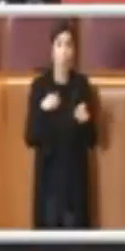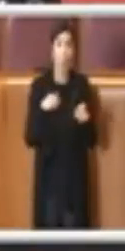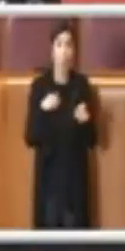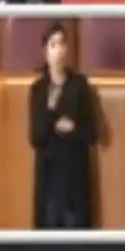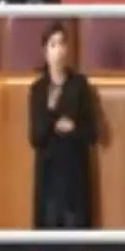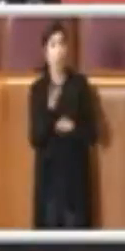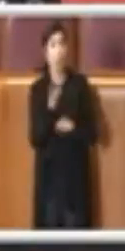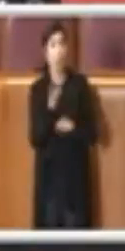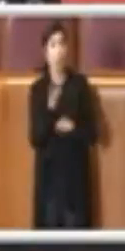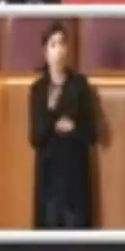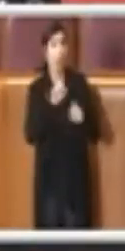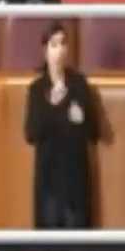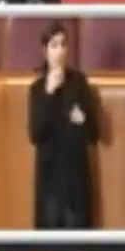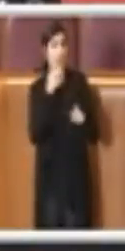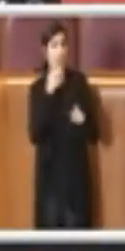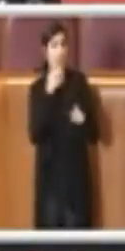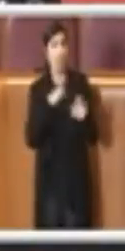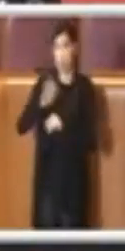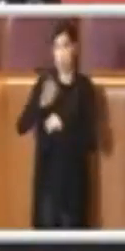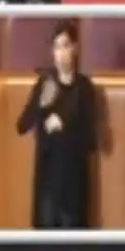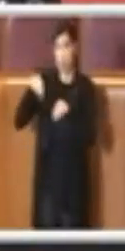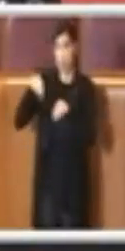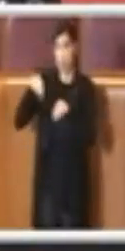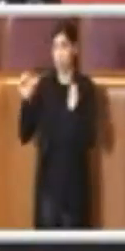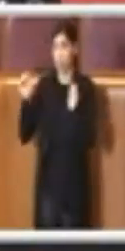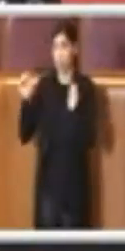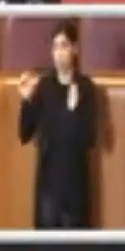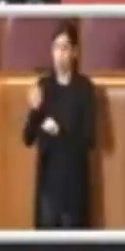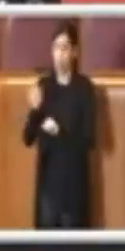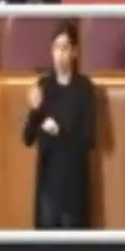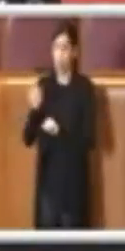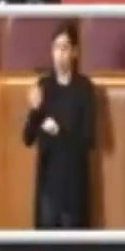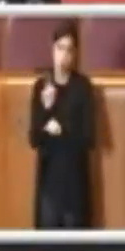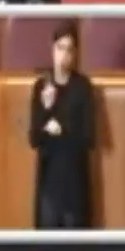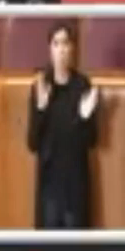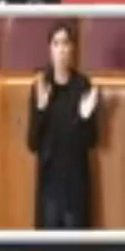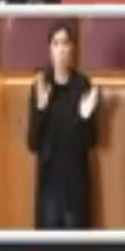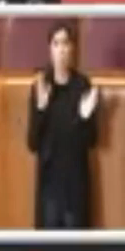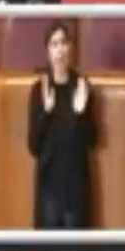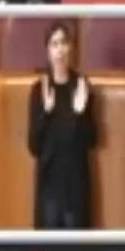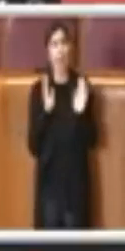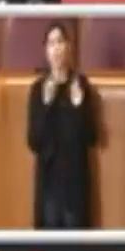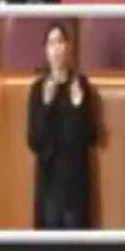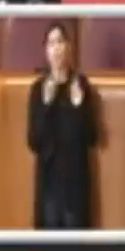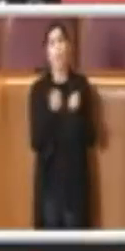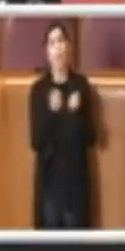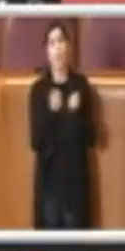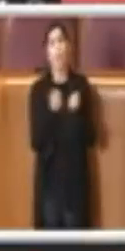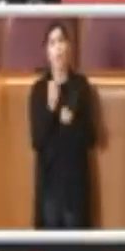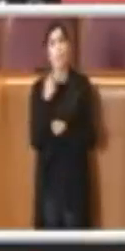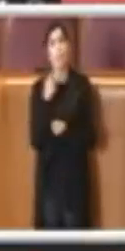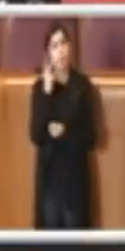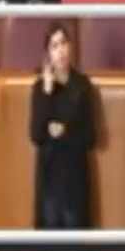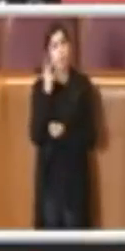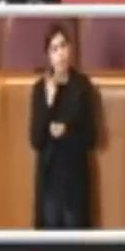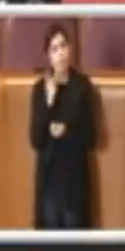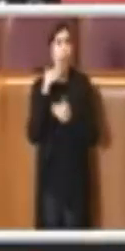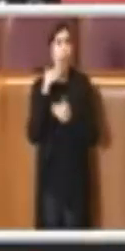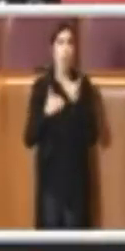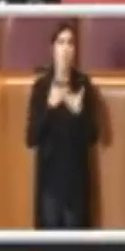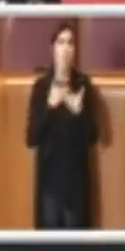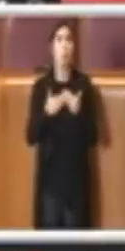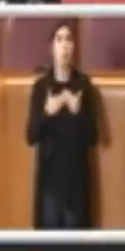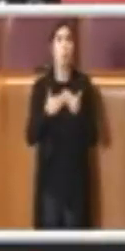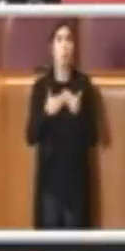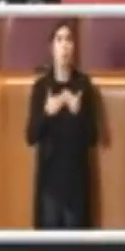Però in queste realtà anche guardando insomma quella che potrebbe essere l'evoluzione futura del